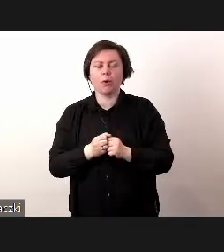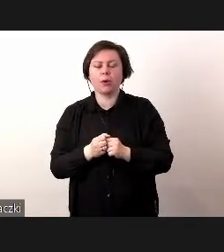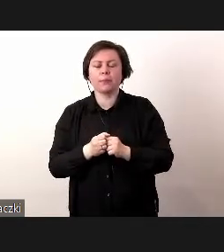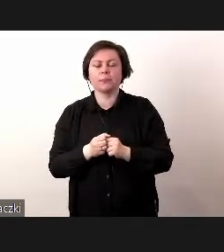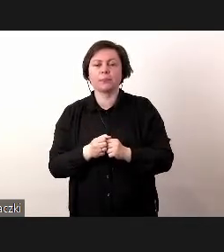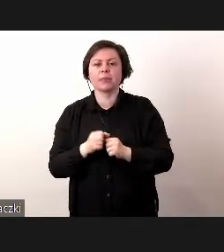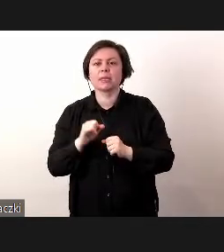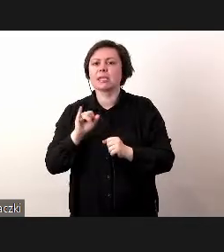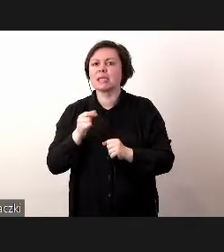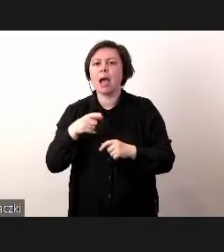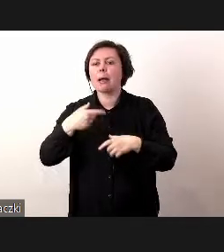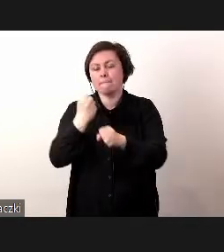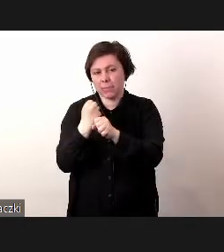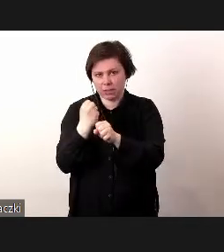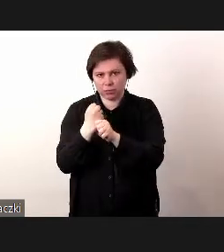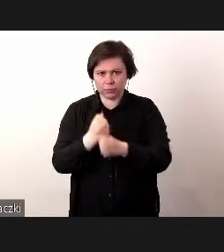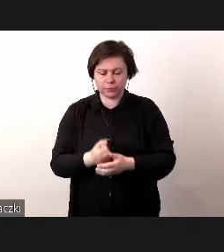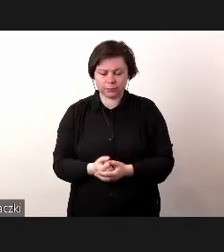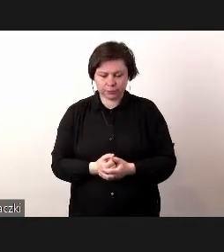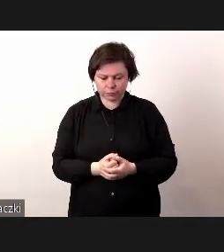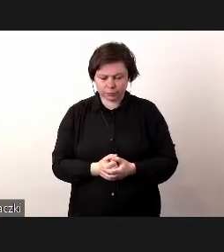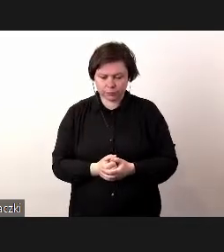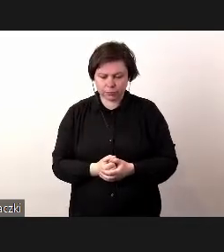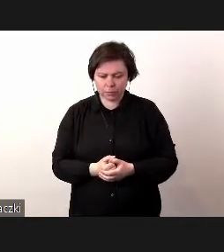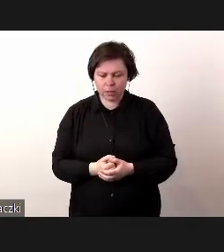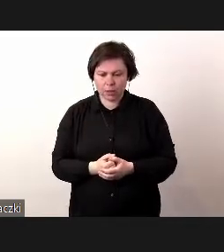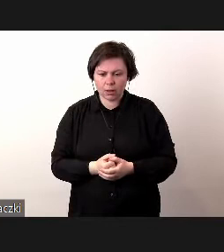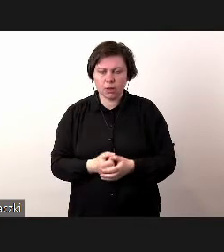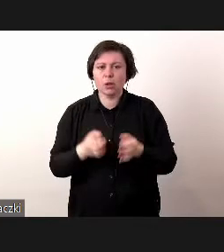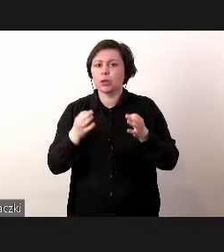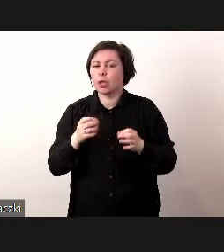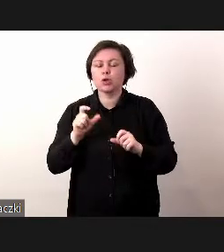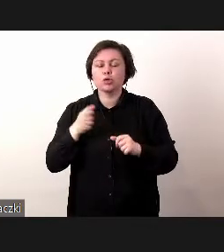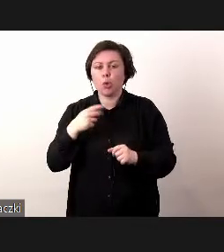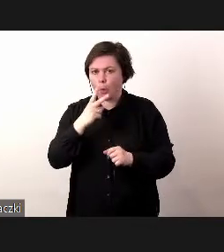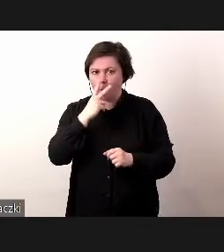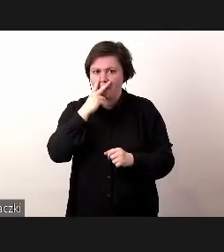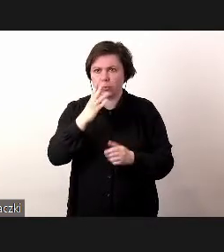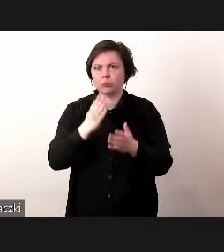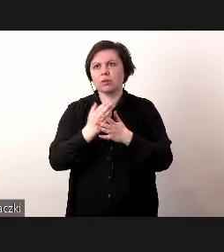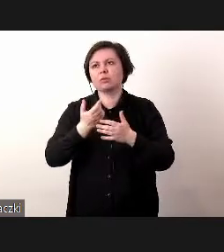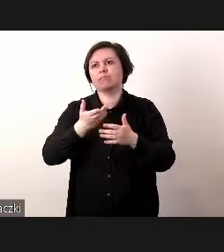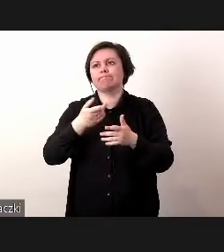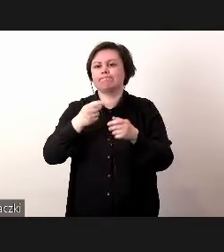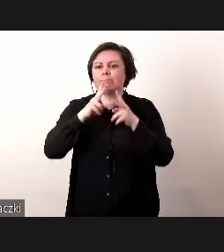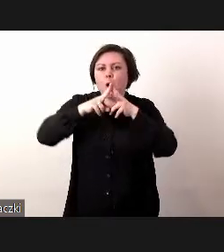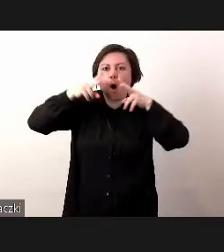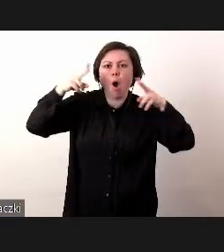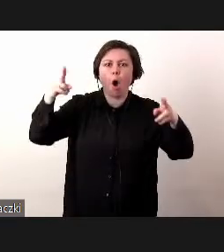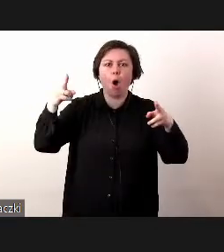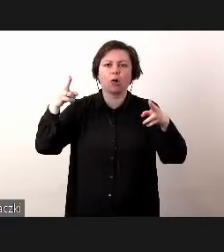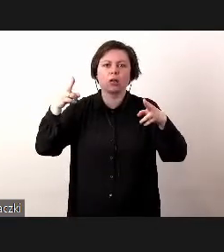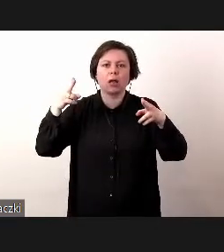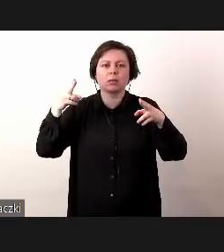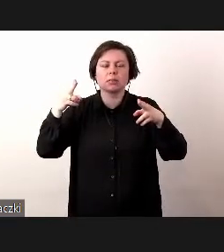pracują. I teraz to, co my widzimy przez ostatnie